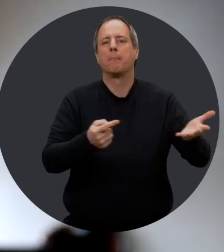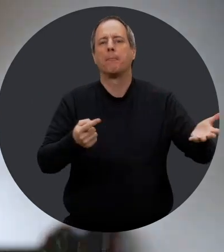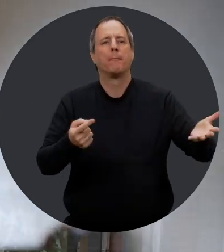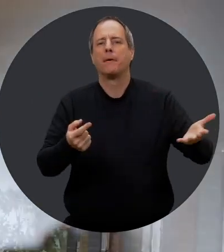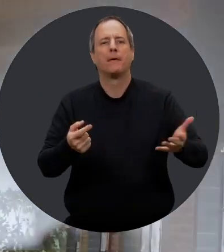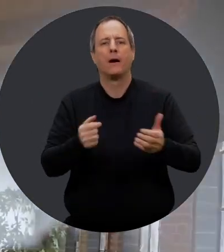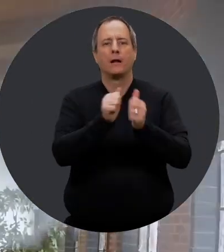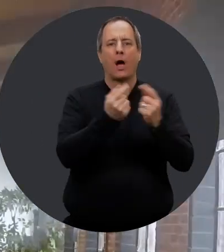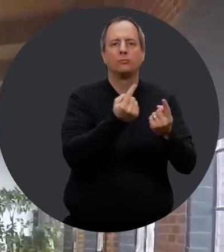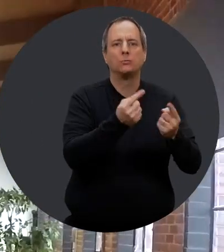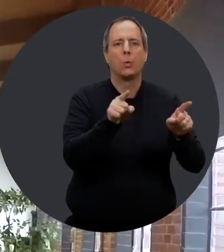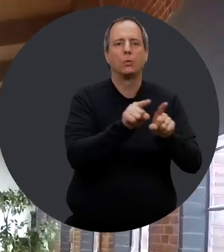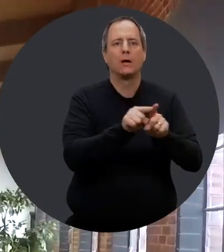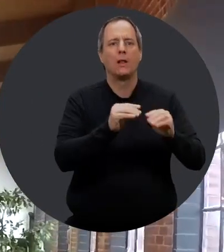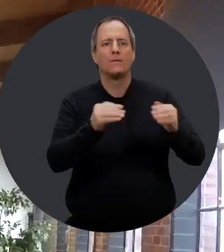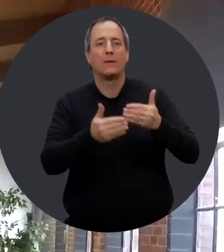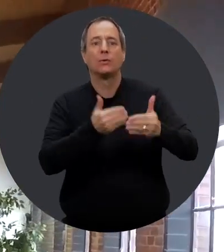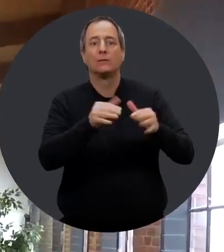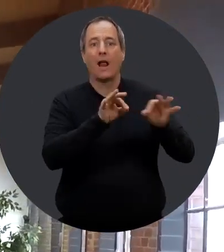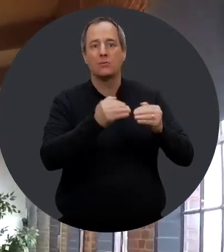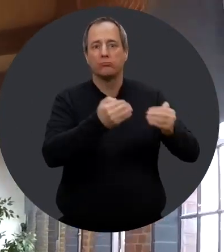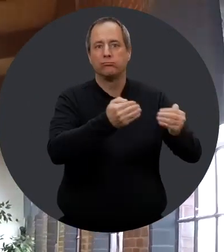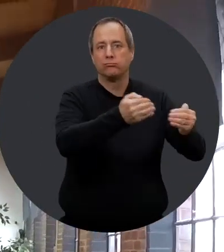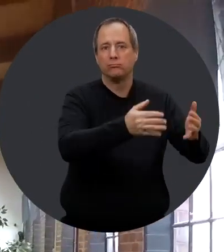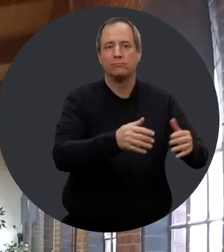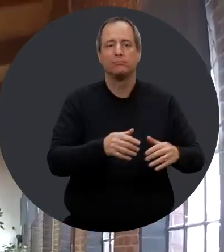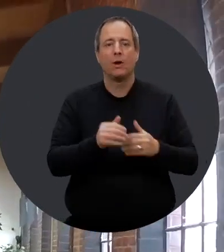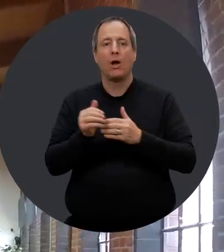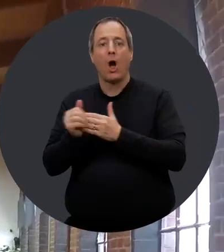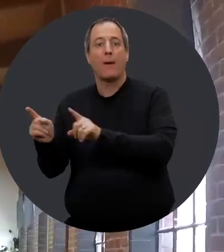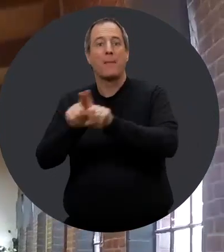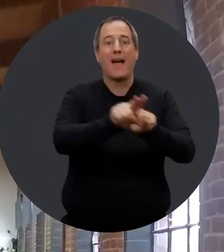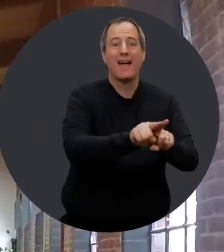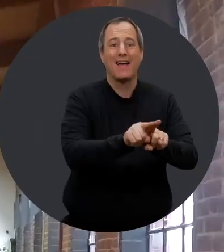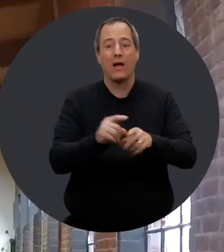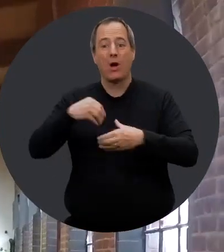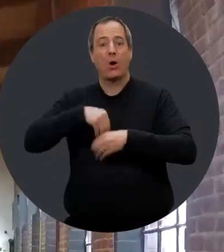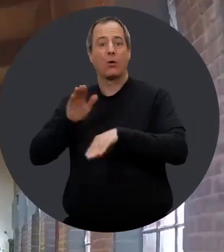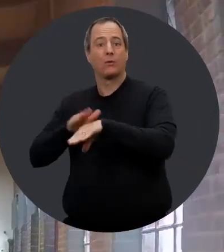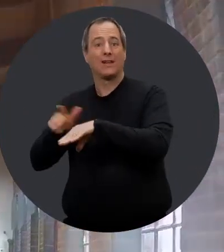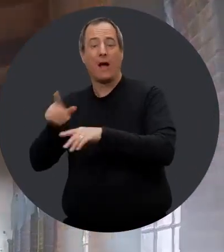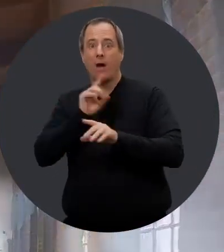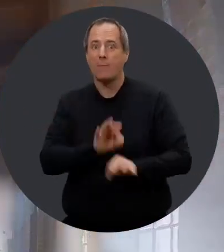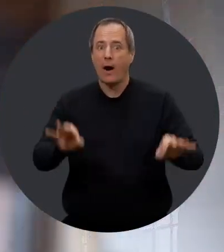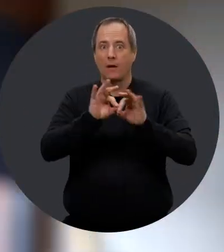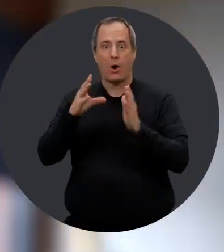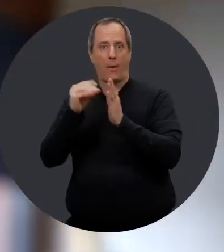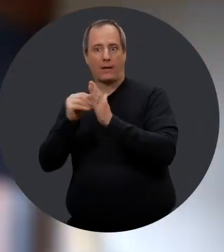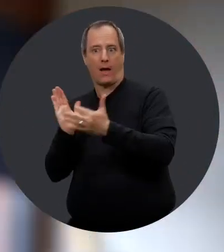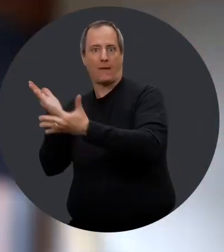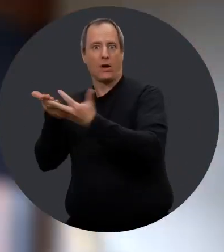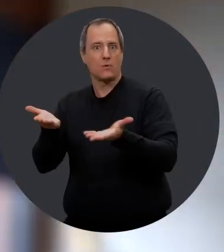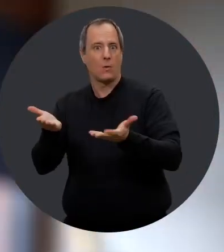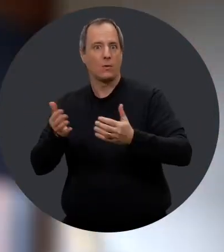en milieu de travail, par exemple, adapter des choses aussi au niveau des processus de sélection. L'accompagnement chez Auticonsulte, c'est vraiment la clé de notre modèle